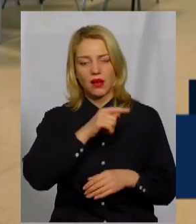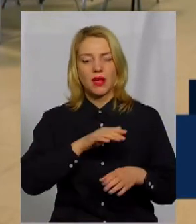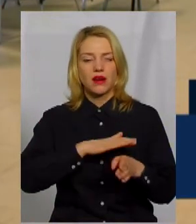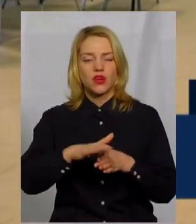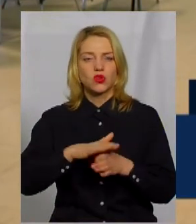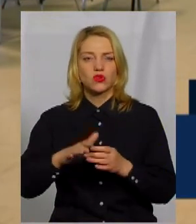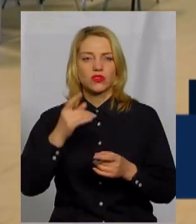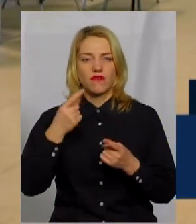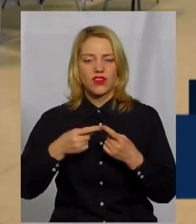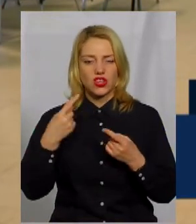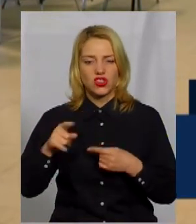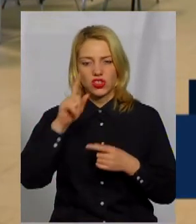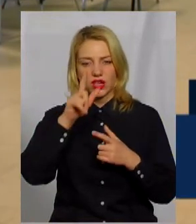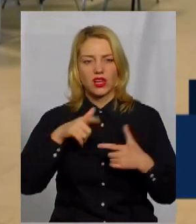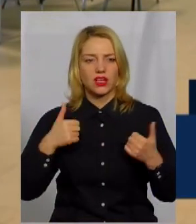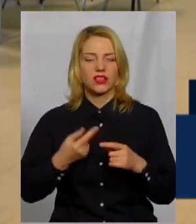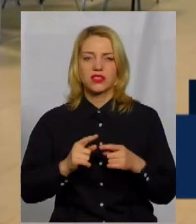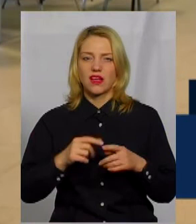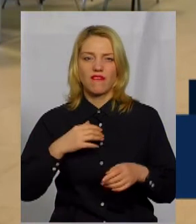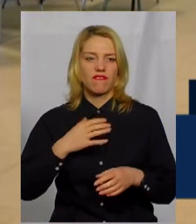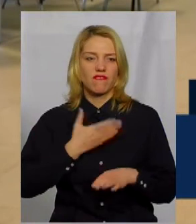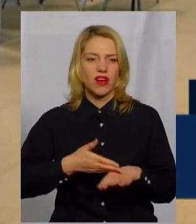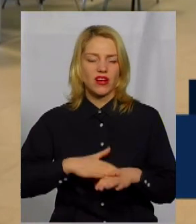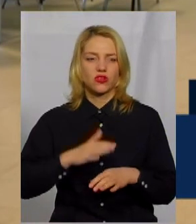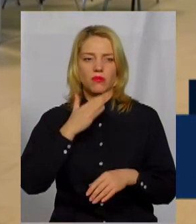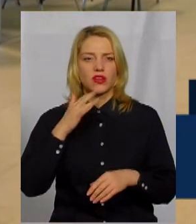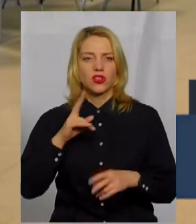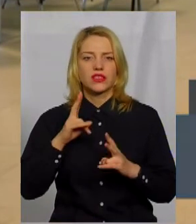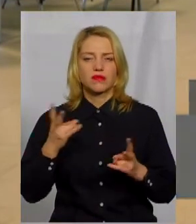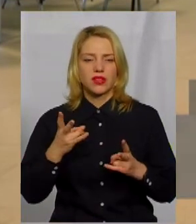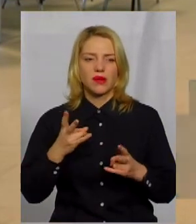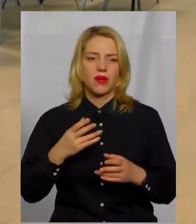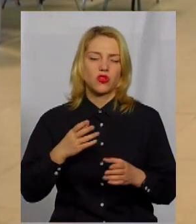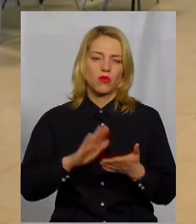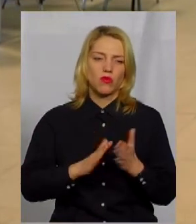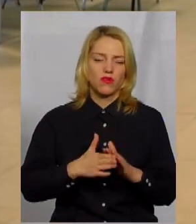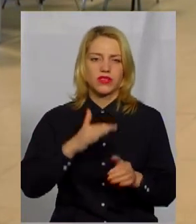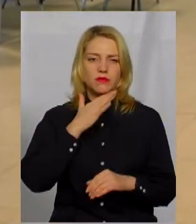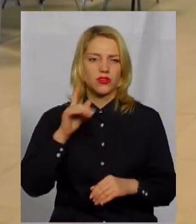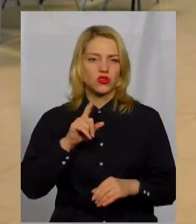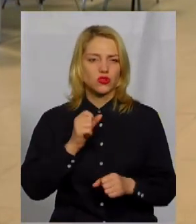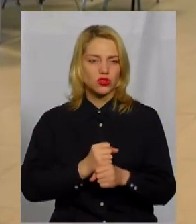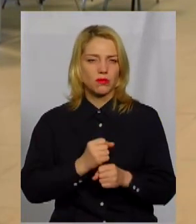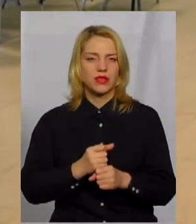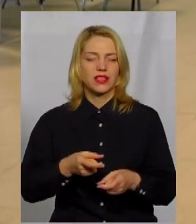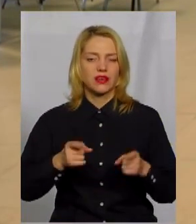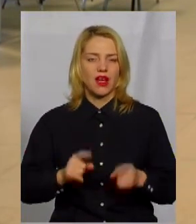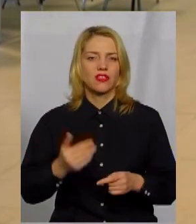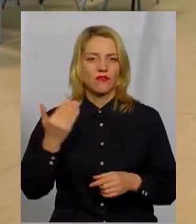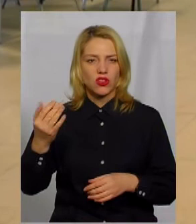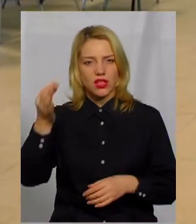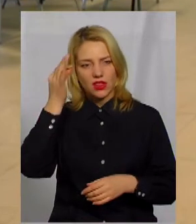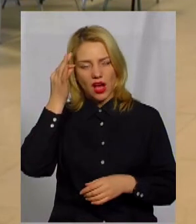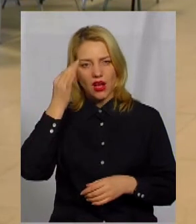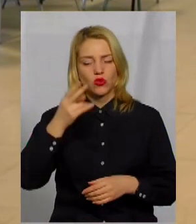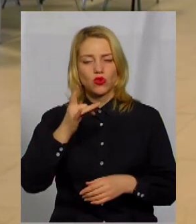країнах, це, звичайно, важко, тому що потрібно багато з ким домовитися, багато чого зробити, і реально вони дуже нагадують про